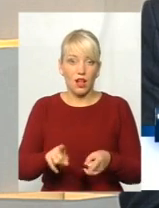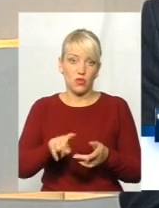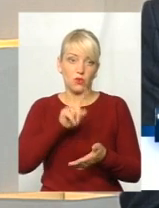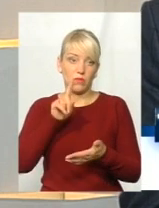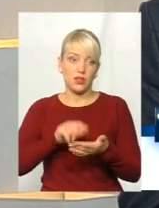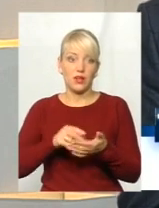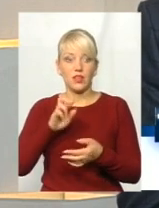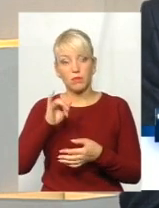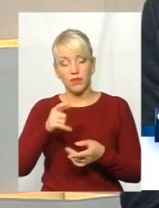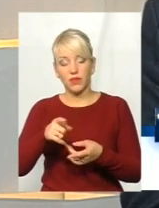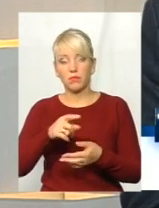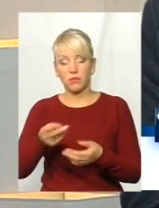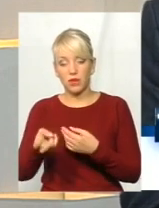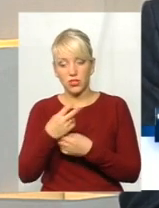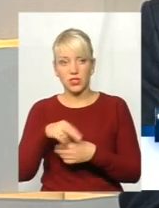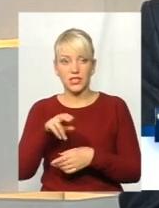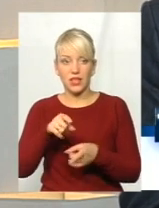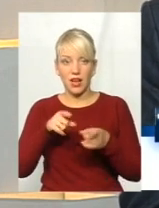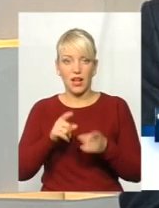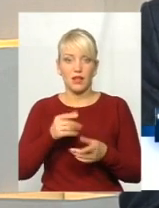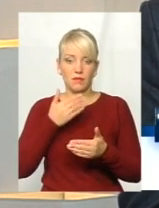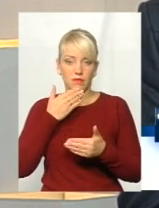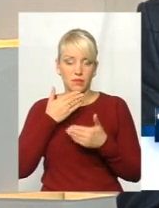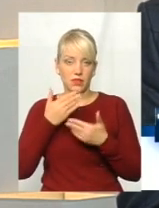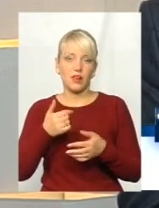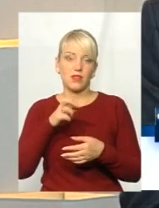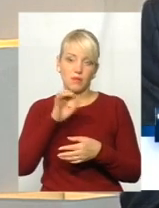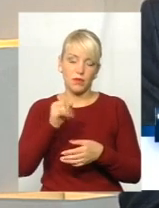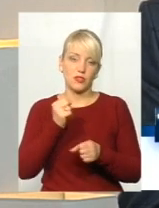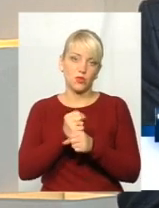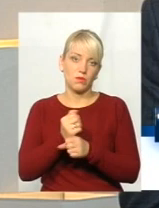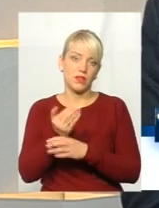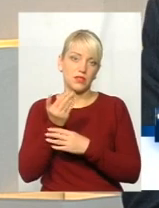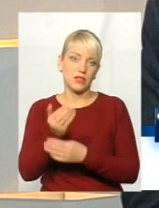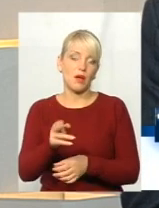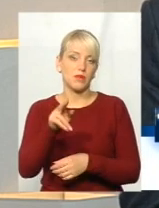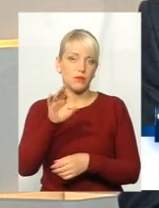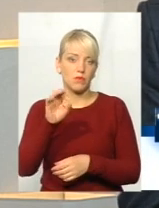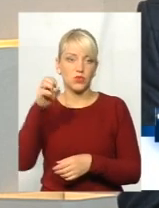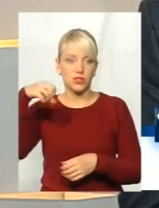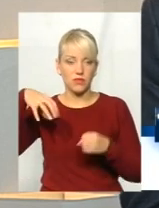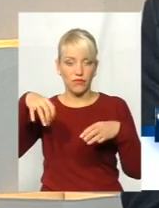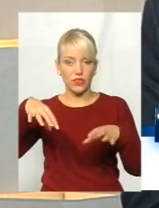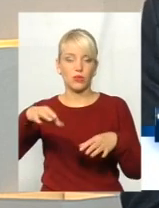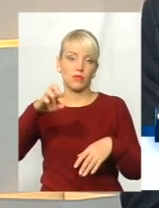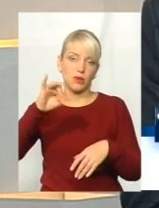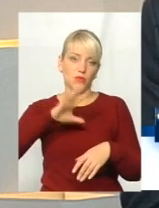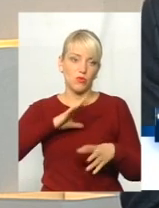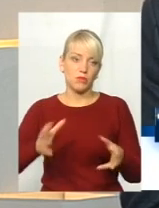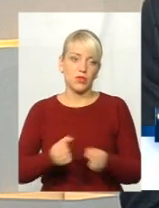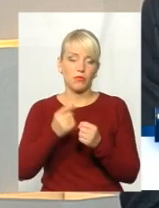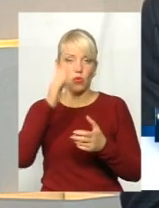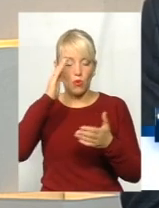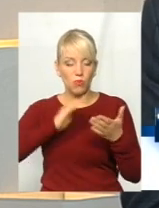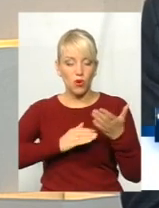прийшли з реальним питанням, я думаю, реальний запит по тому чи іншому, по світлу, напевне, був би підтриманий. Ну, політику робити з